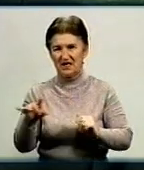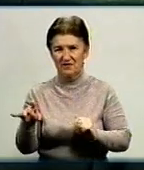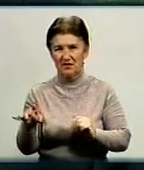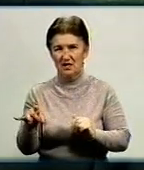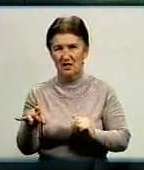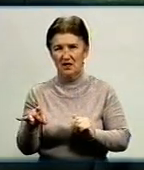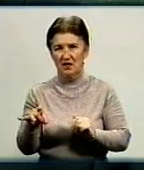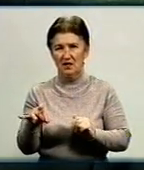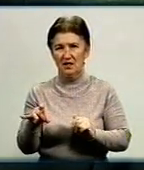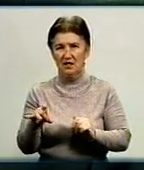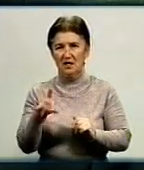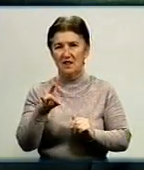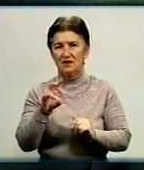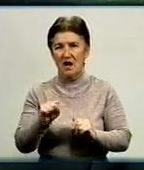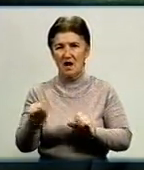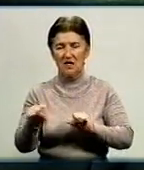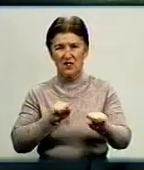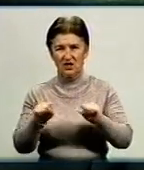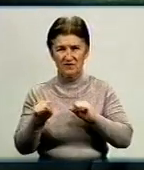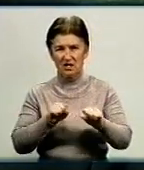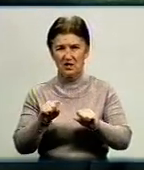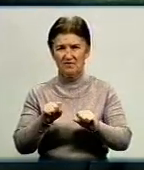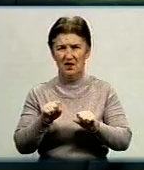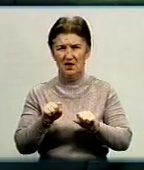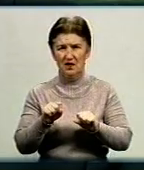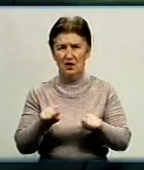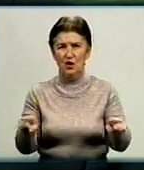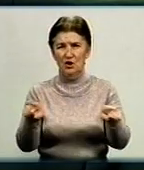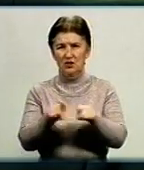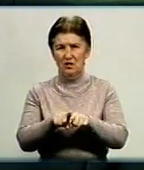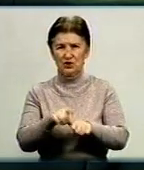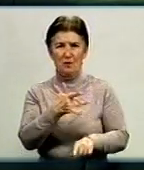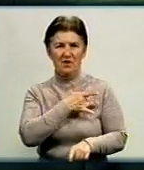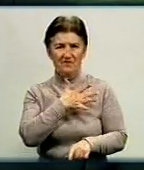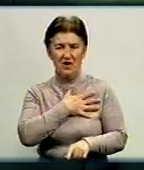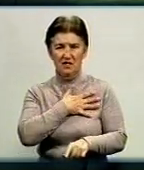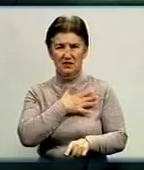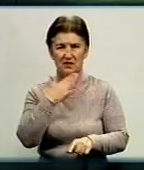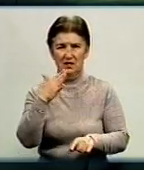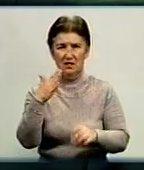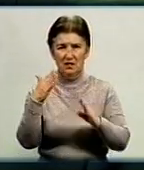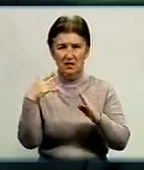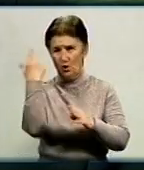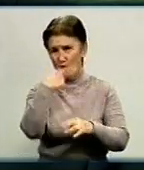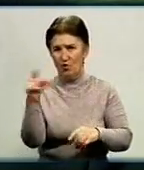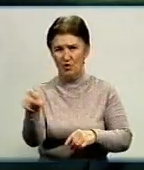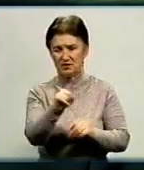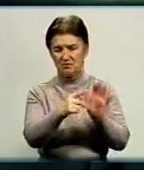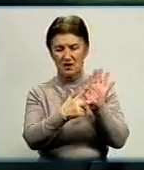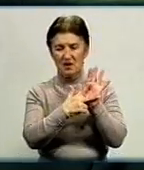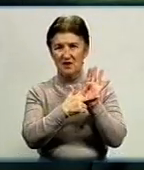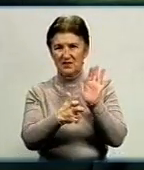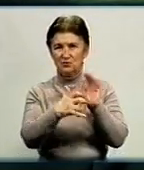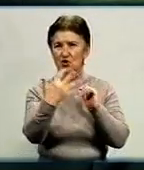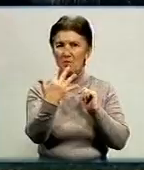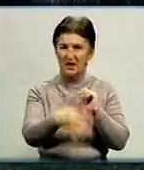керівників підприємств, установи організацій, а також приватних осіб штрафи там більші – від 750